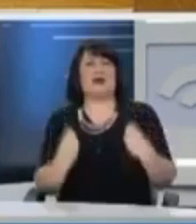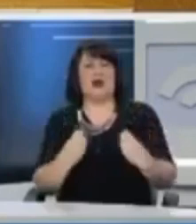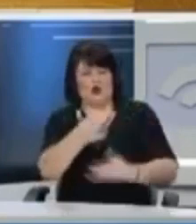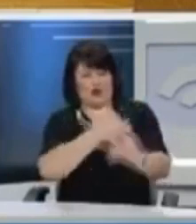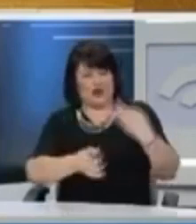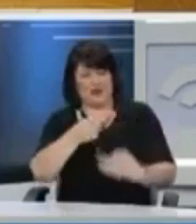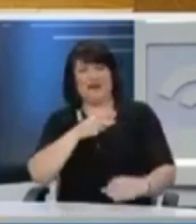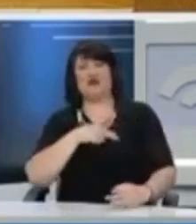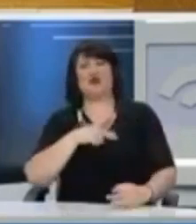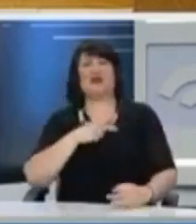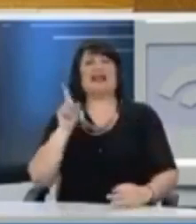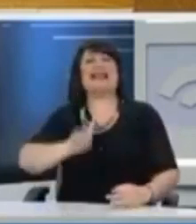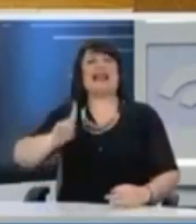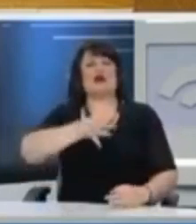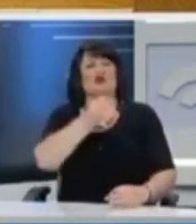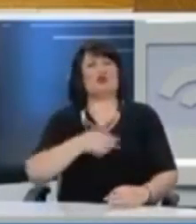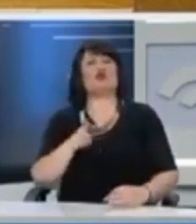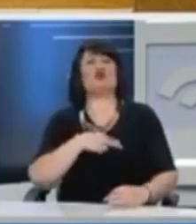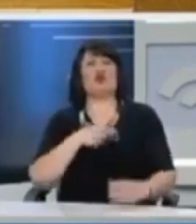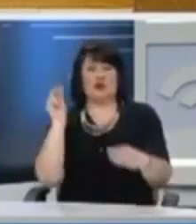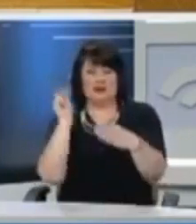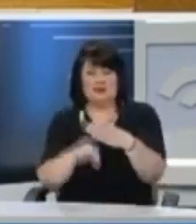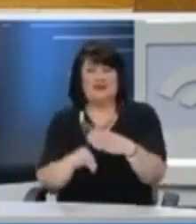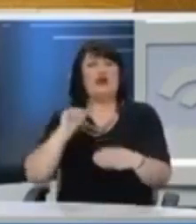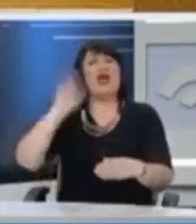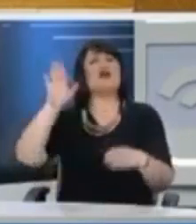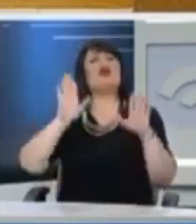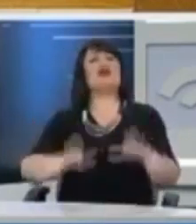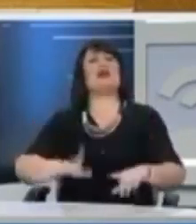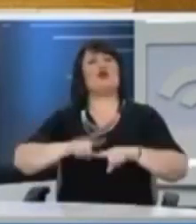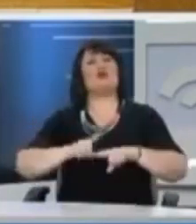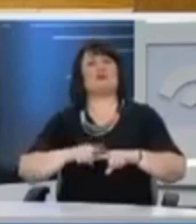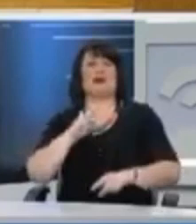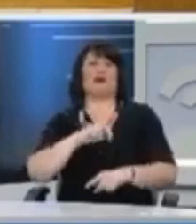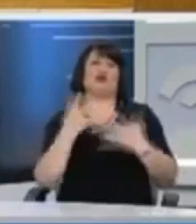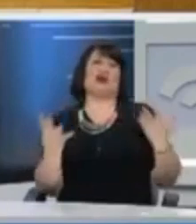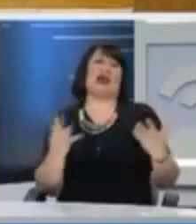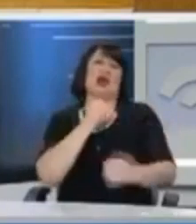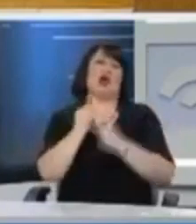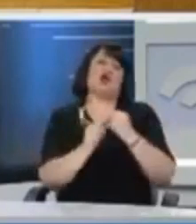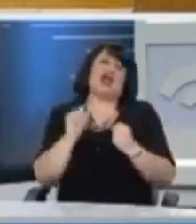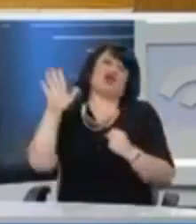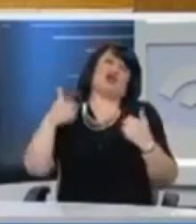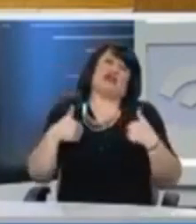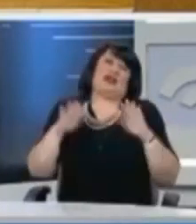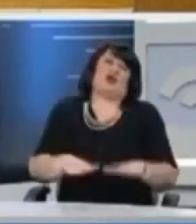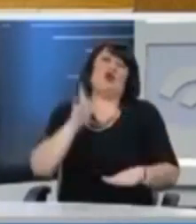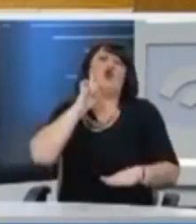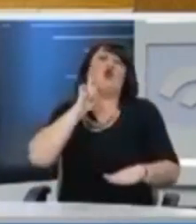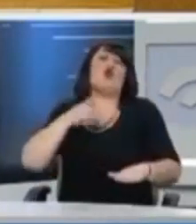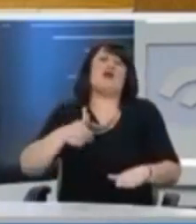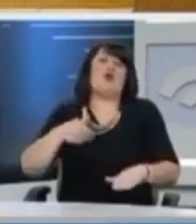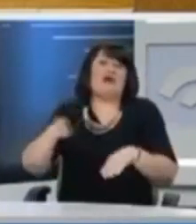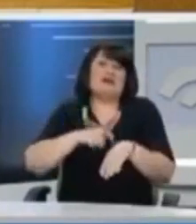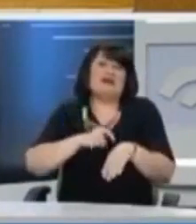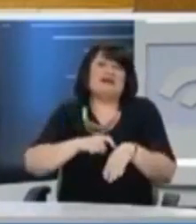Είπατε κάτι πάρα πολύ σωστό κύριε Μητσοδάκη. Ψήφος στους αποδείμους. Έχω ζήσει 29 χρόνια στο εξωτερικό. Η κόρη μου μεγαλώνει.